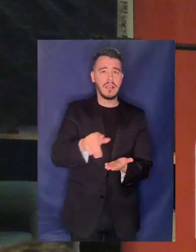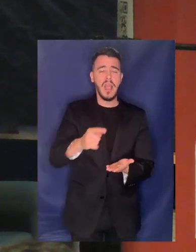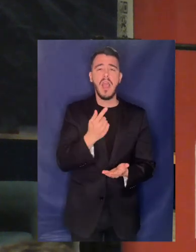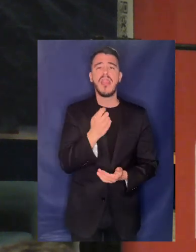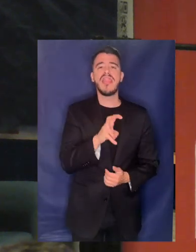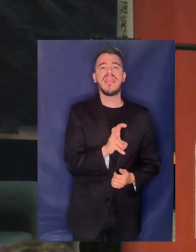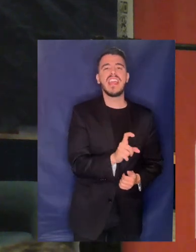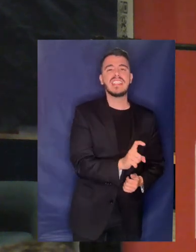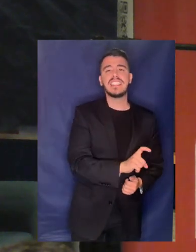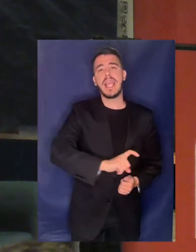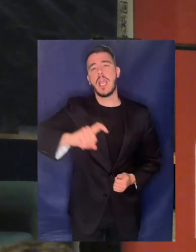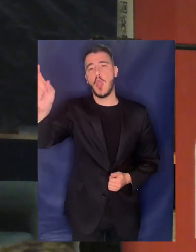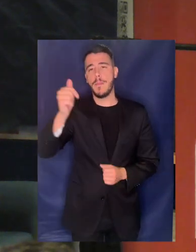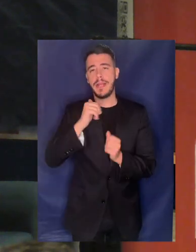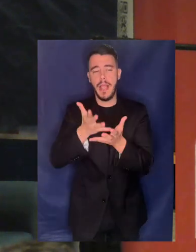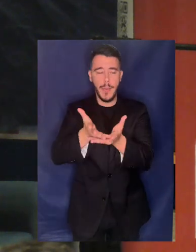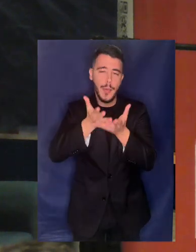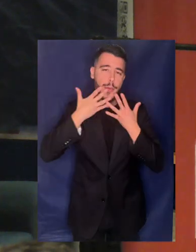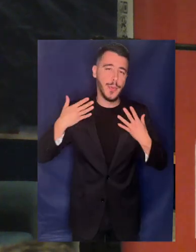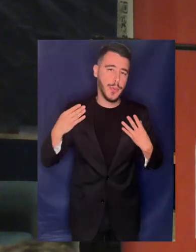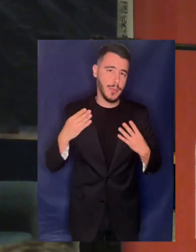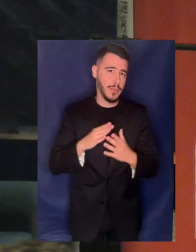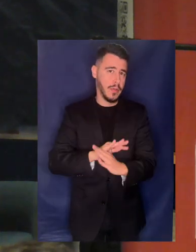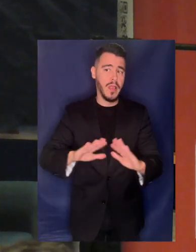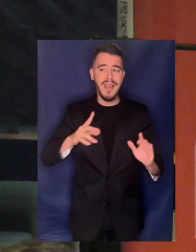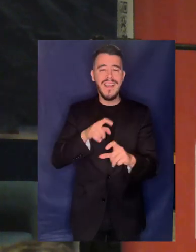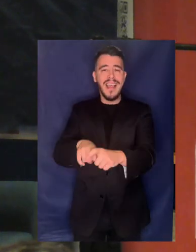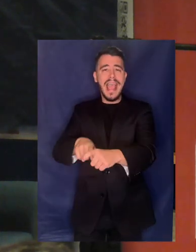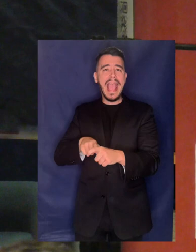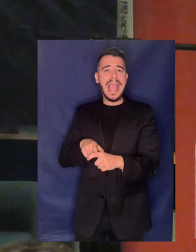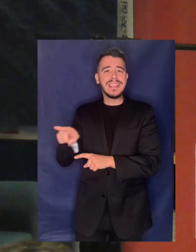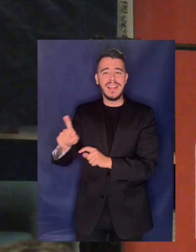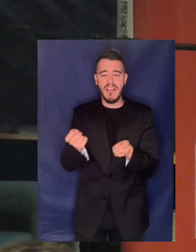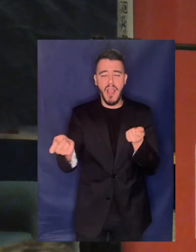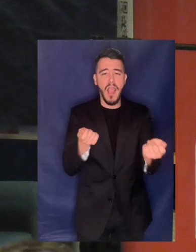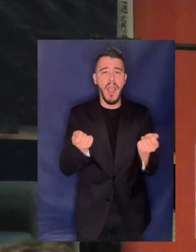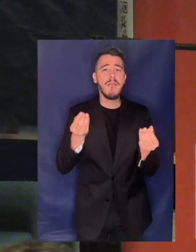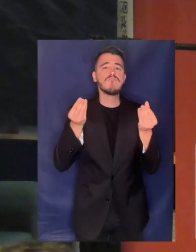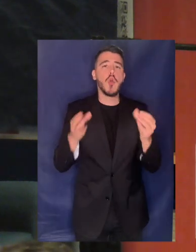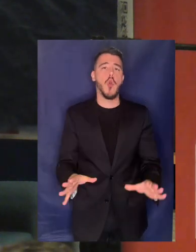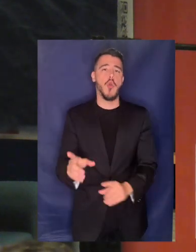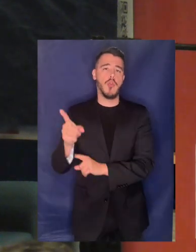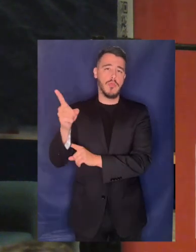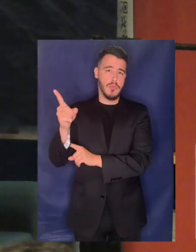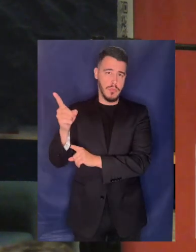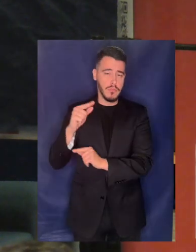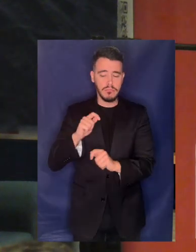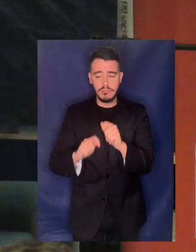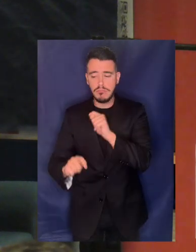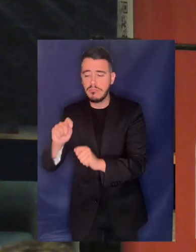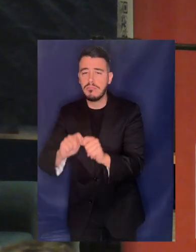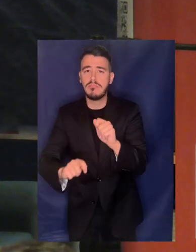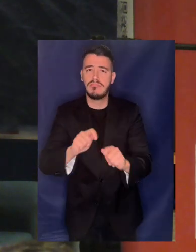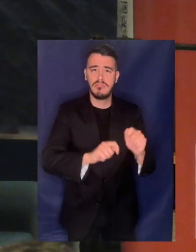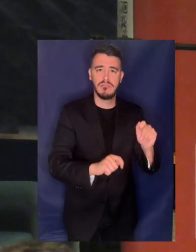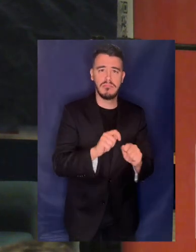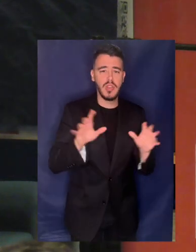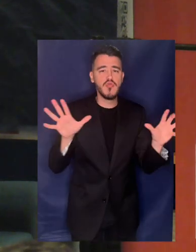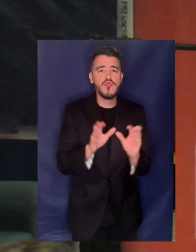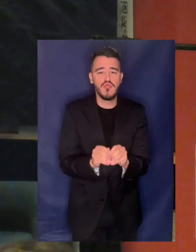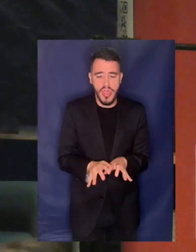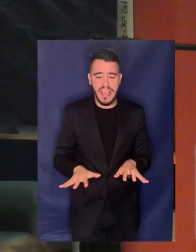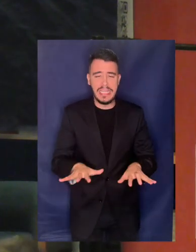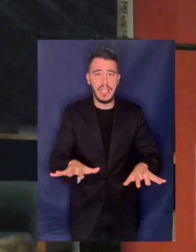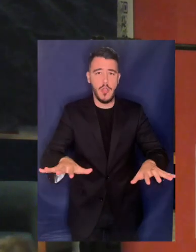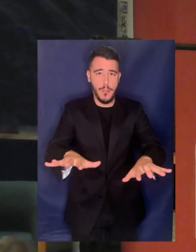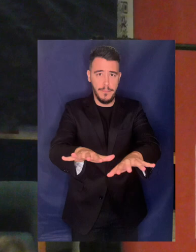λόγω της αναποτελεσματικότητας του ομίλου στη λειτουργία των συστημάτων ίδρευσης